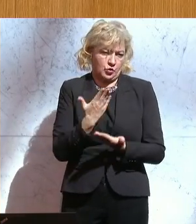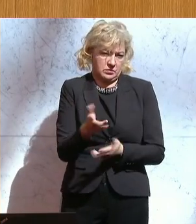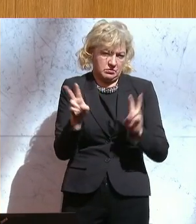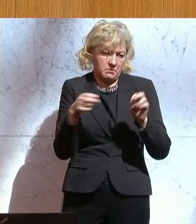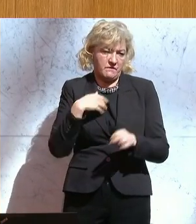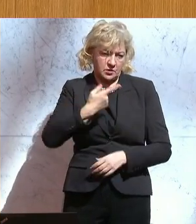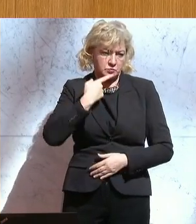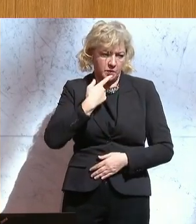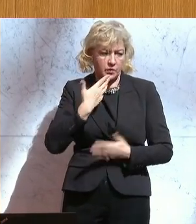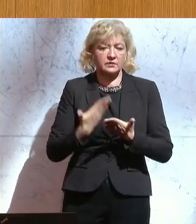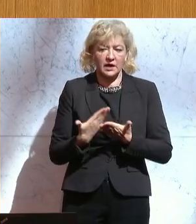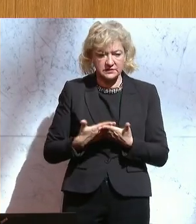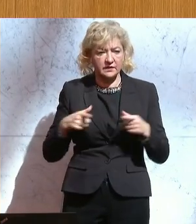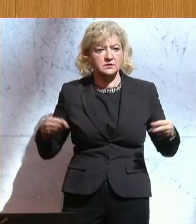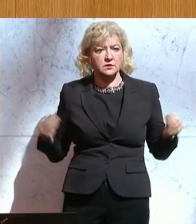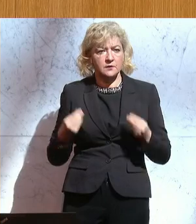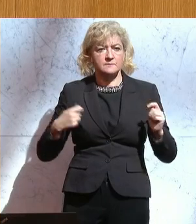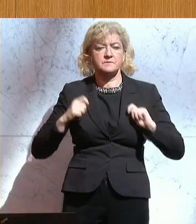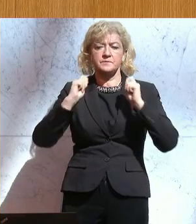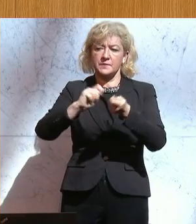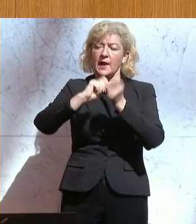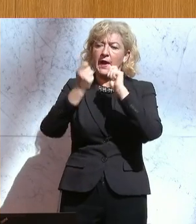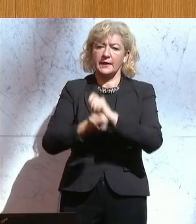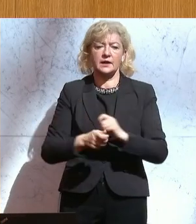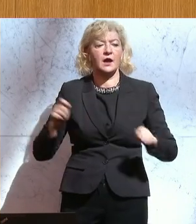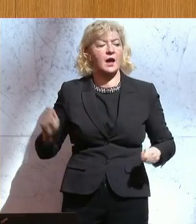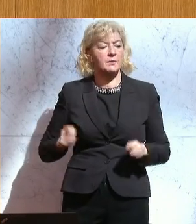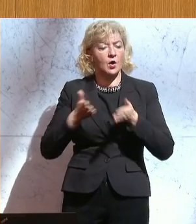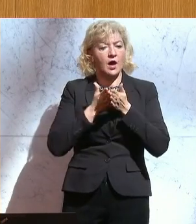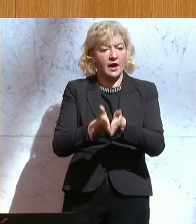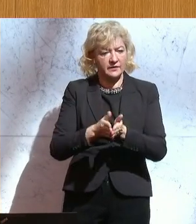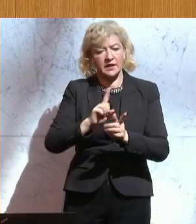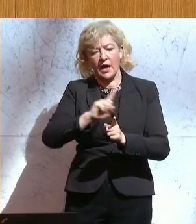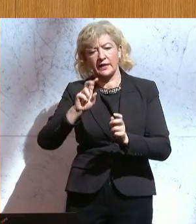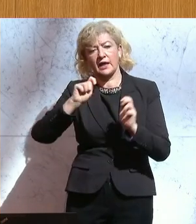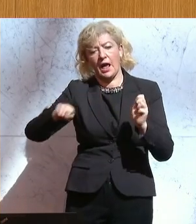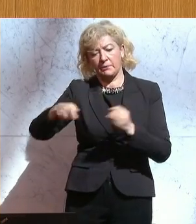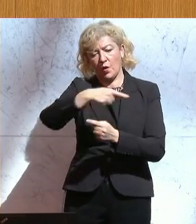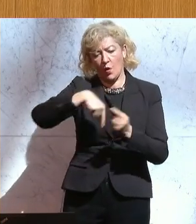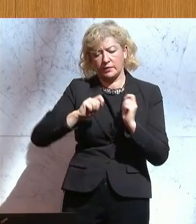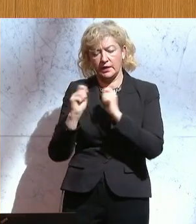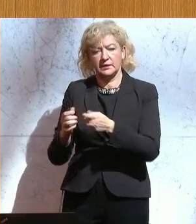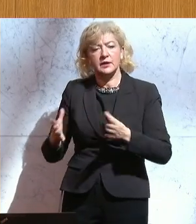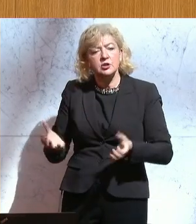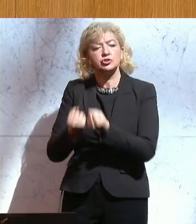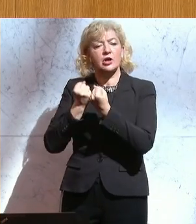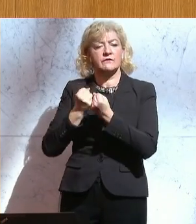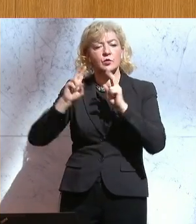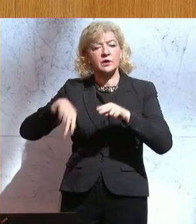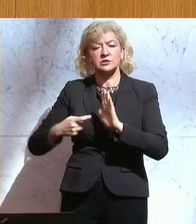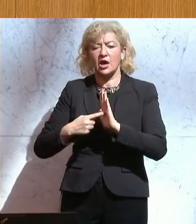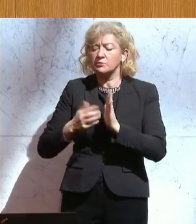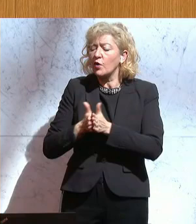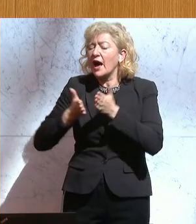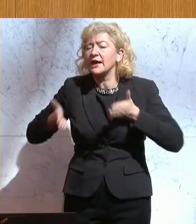sehr geehrten Damen und Herren, aus diesem Grund bringe ich auch einen Entschließungsantrag, des Abgeordneten Hafenegger und weiterer Abgeordneter ein, betreffend Schaffung eines Rechtsanspruchs auf